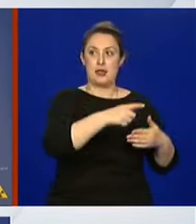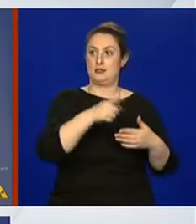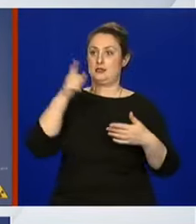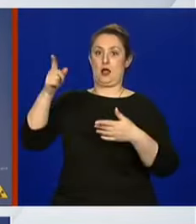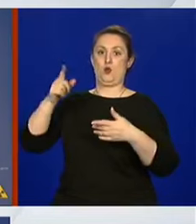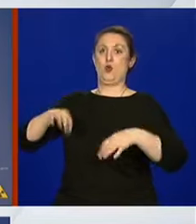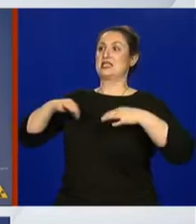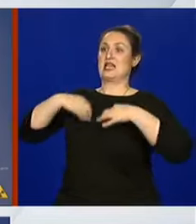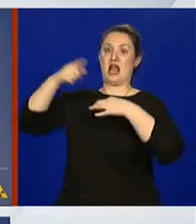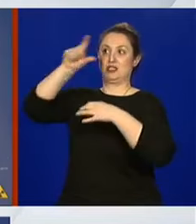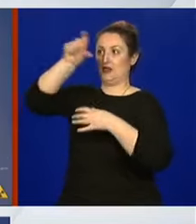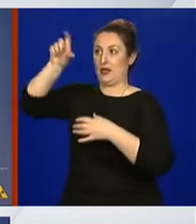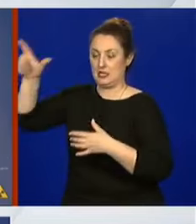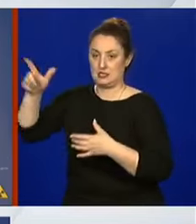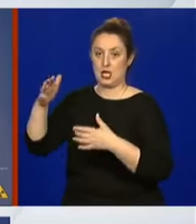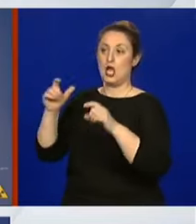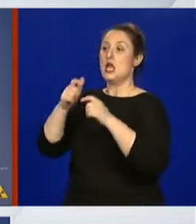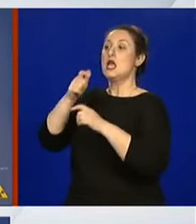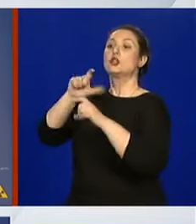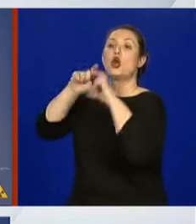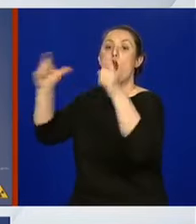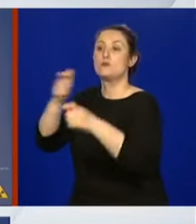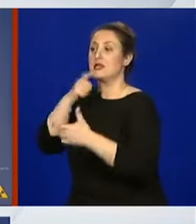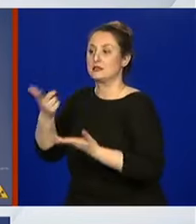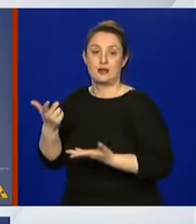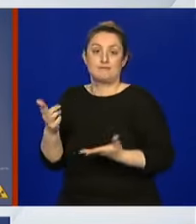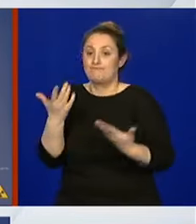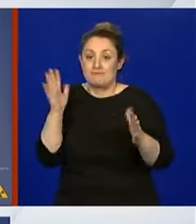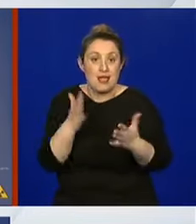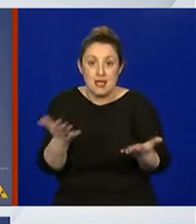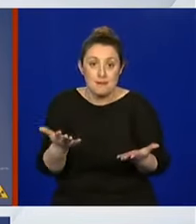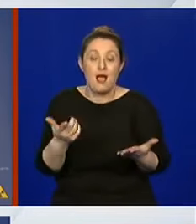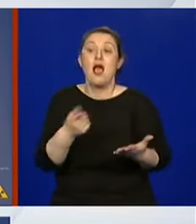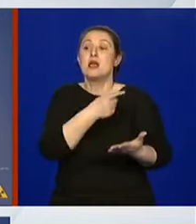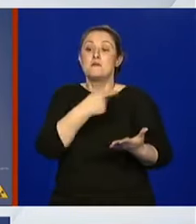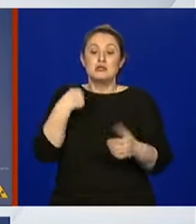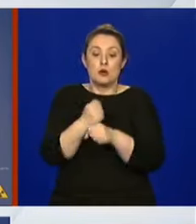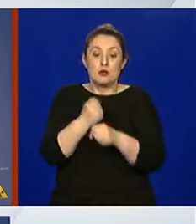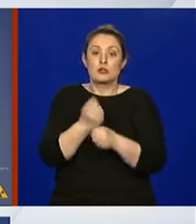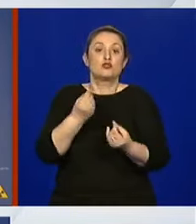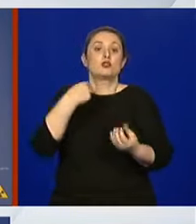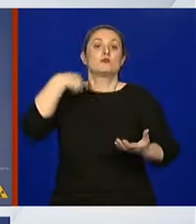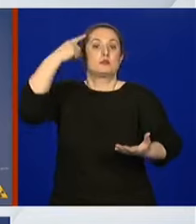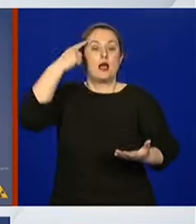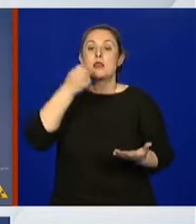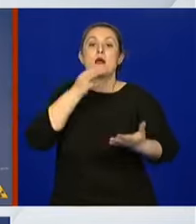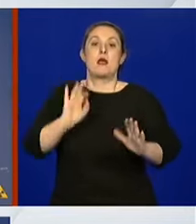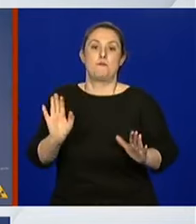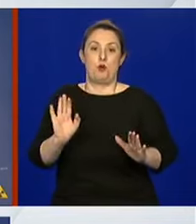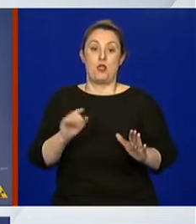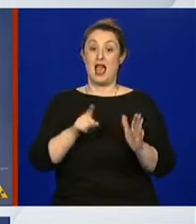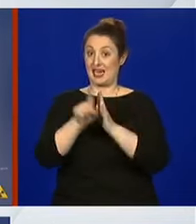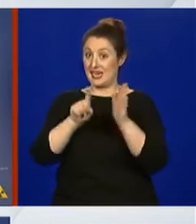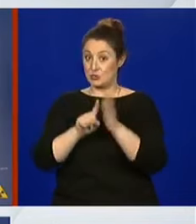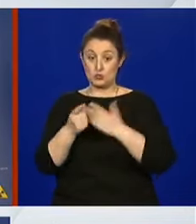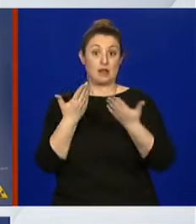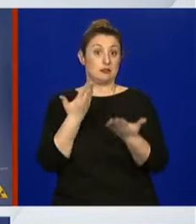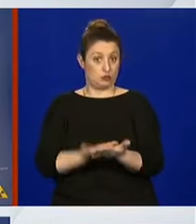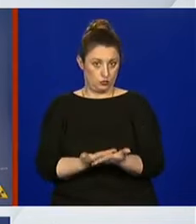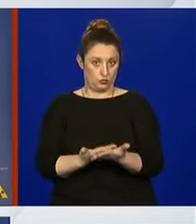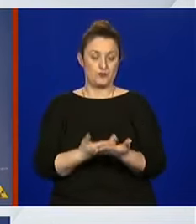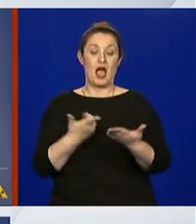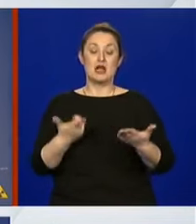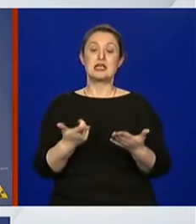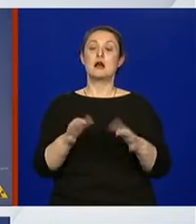domovima. Radili smo ono što smo najbolje znali i nekakvi rezultati su tu. A što se tiče određene transparentnosti, vjerujem da smo u